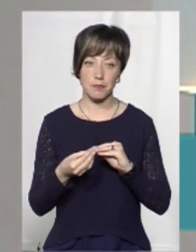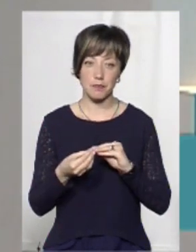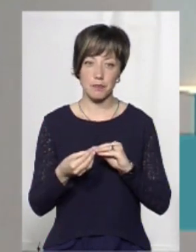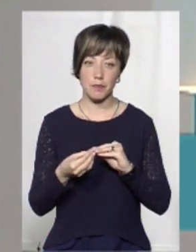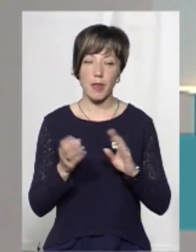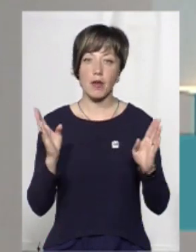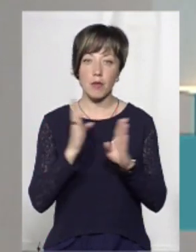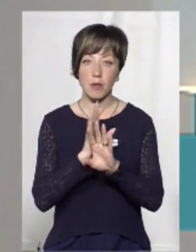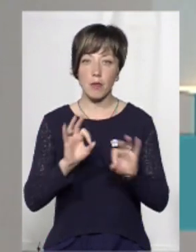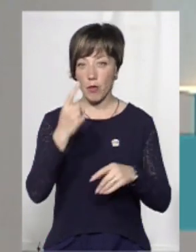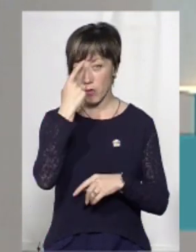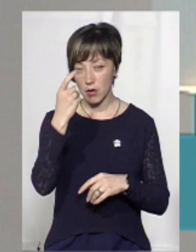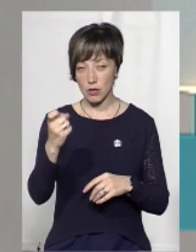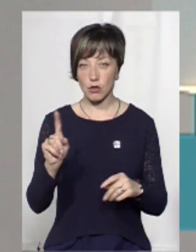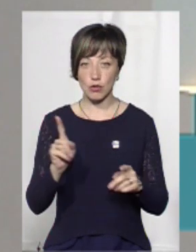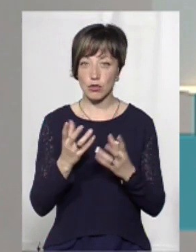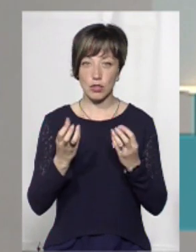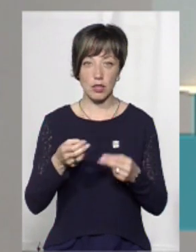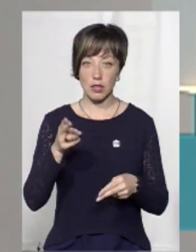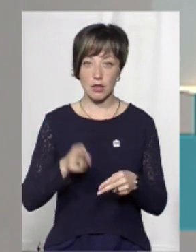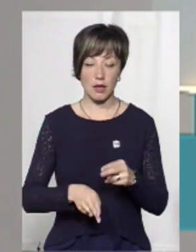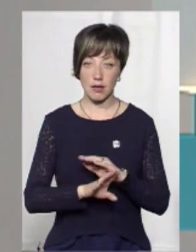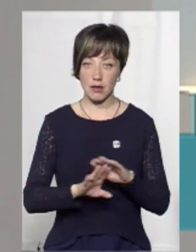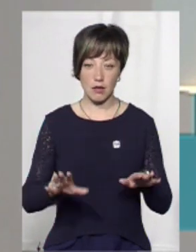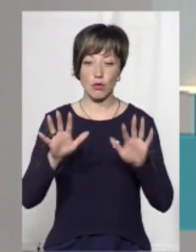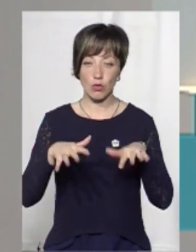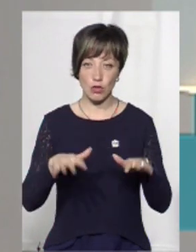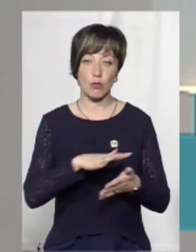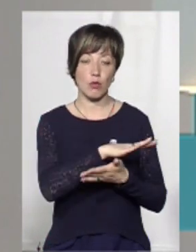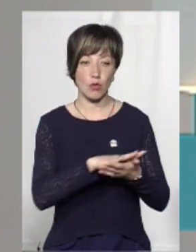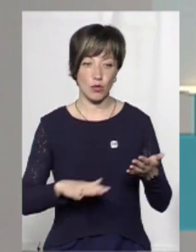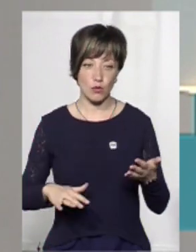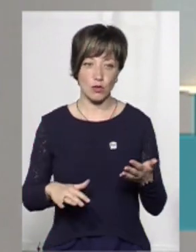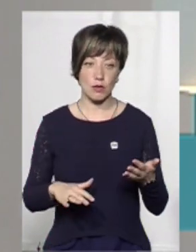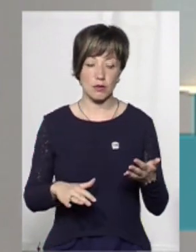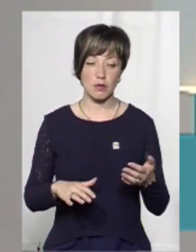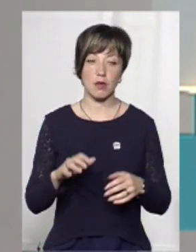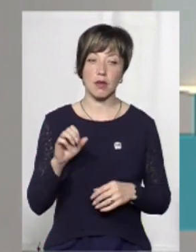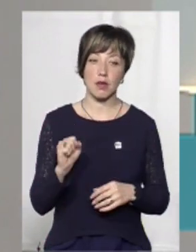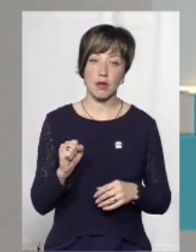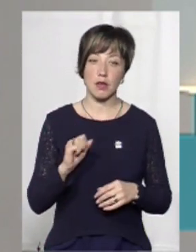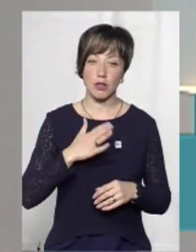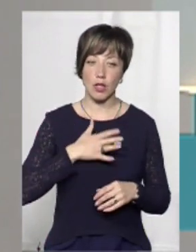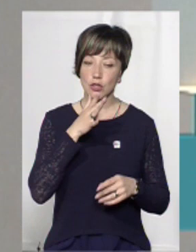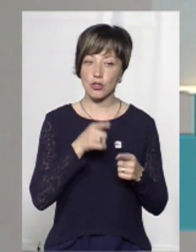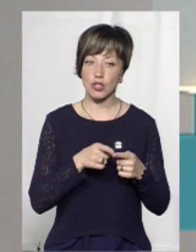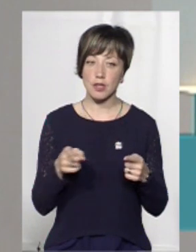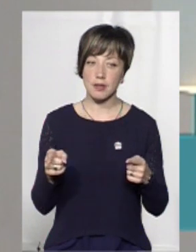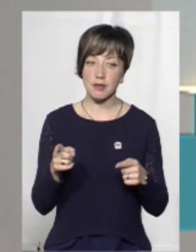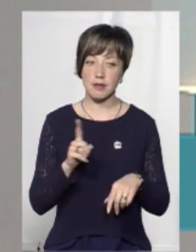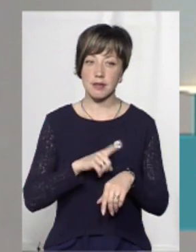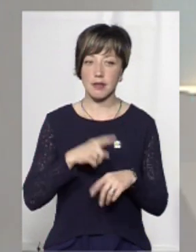Синоптики, підпоряджаю, що душі продовжаться. А наш час